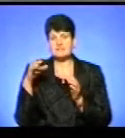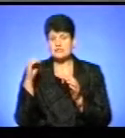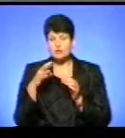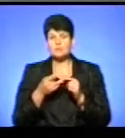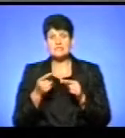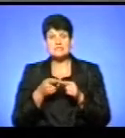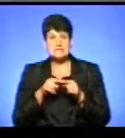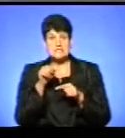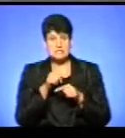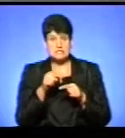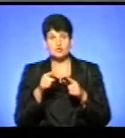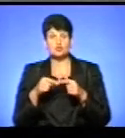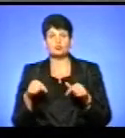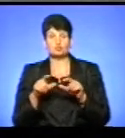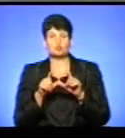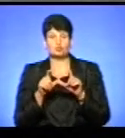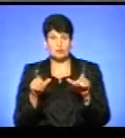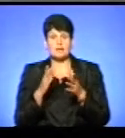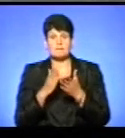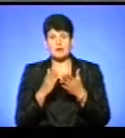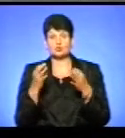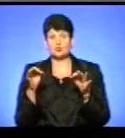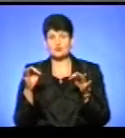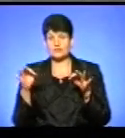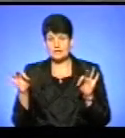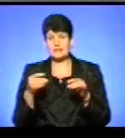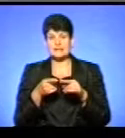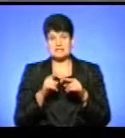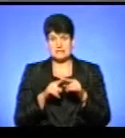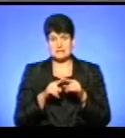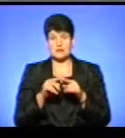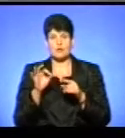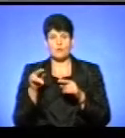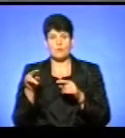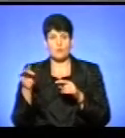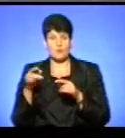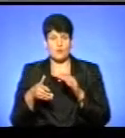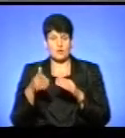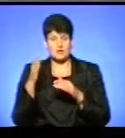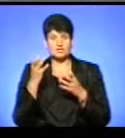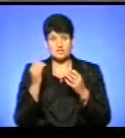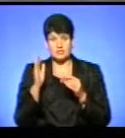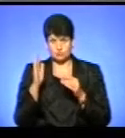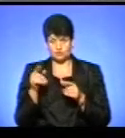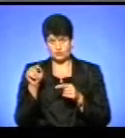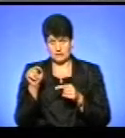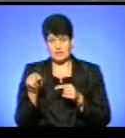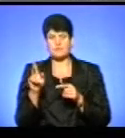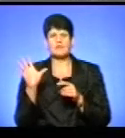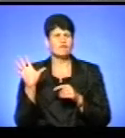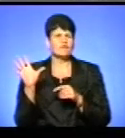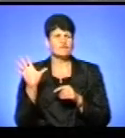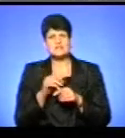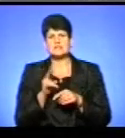структури або підприємці, які мають дозволи на даних опорах контактної мережі, вони ще будуть знаходитися. Всі, хто